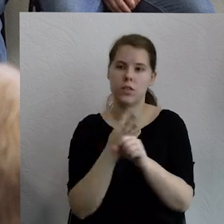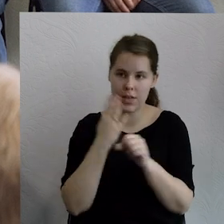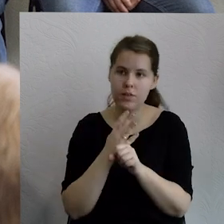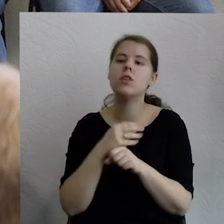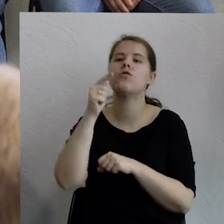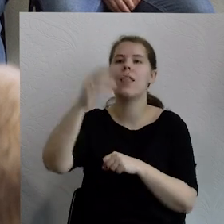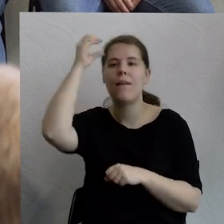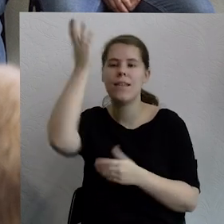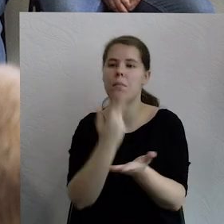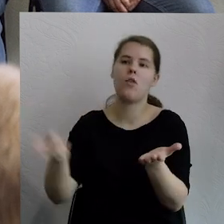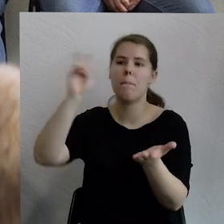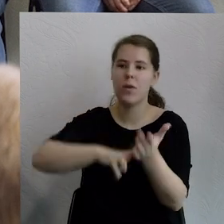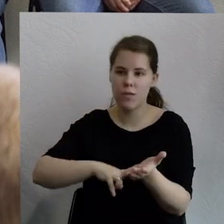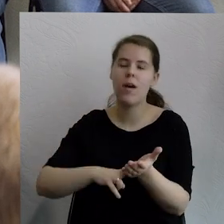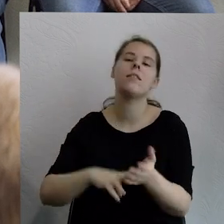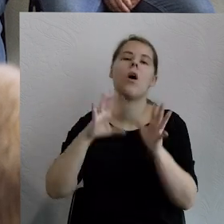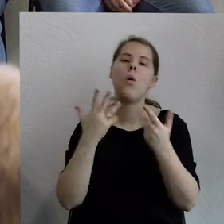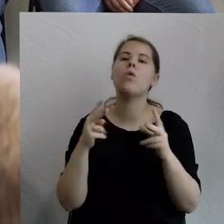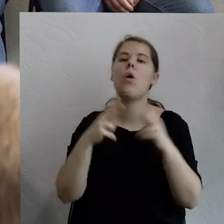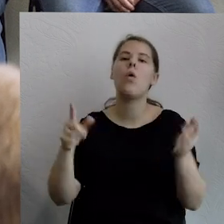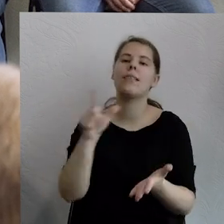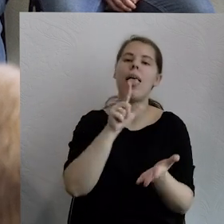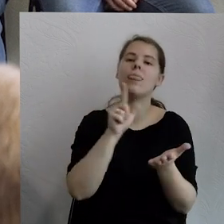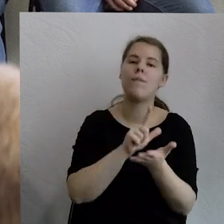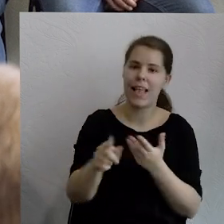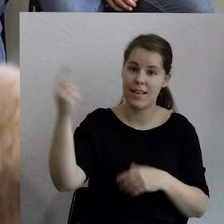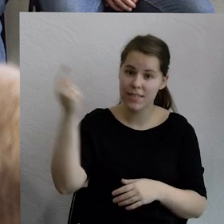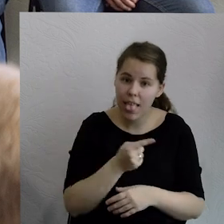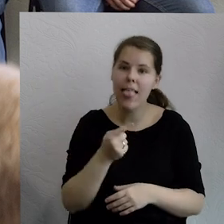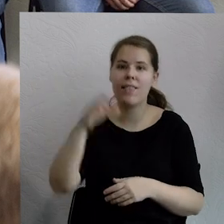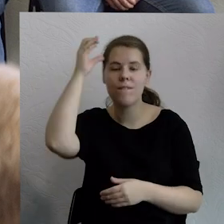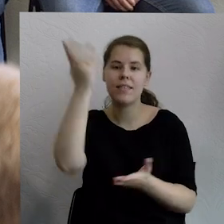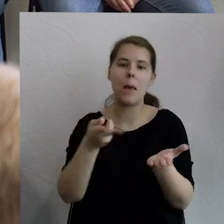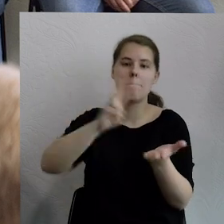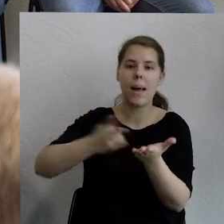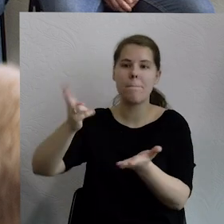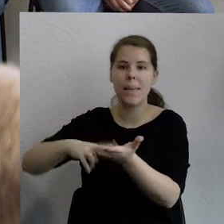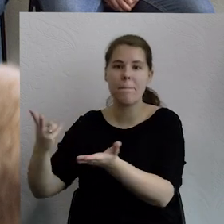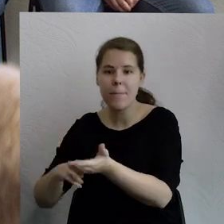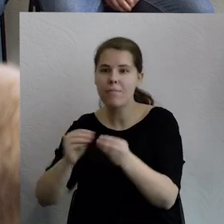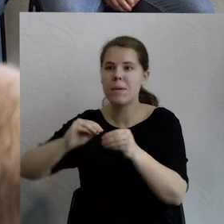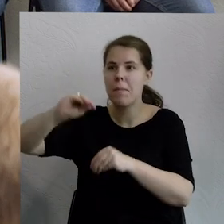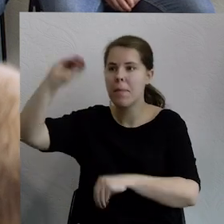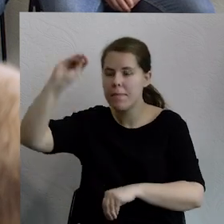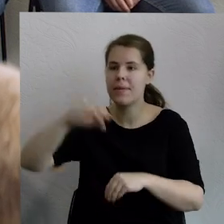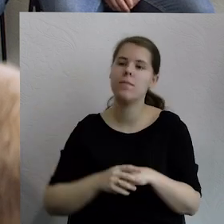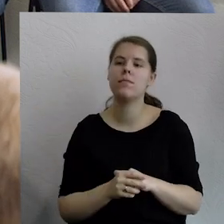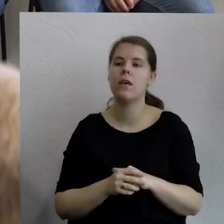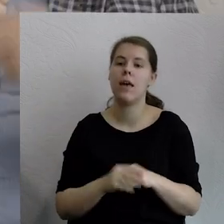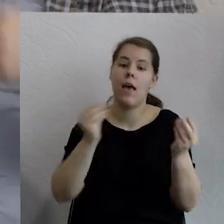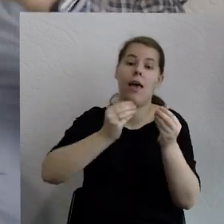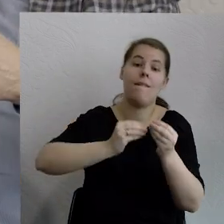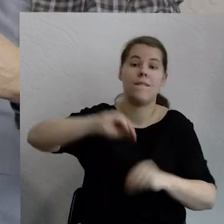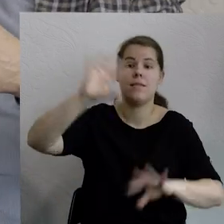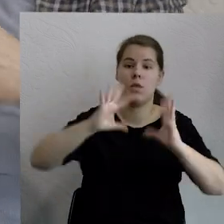mamy. Co 12 lat się podwaja ilość wiedzy. My nie doceniamy tego faktu. Ilość oczywiście nie musi oznaczać jakości,